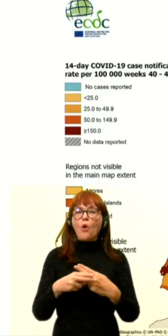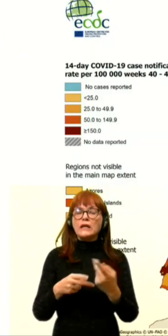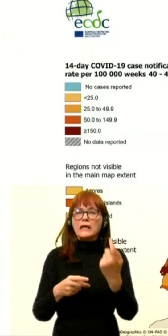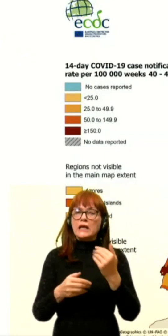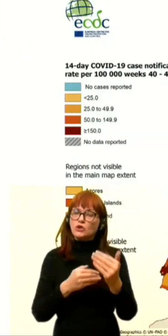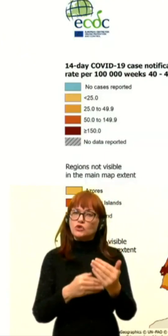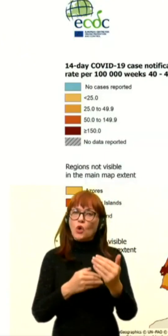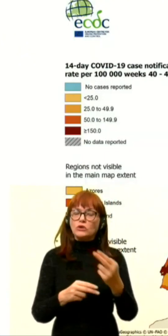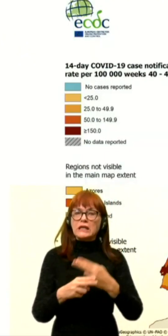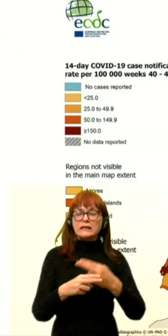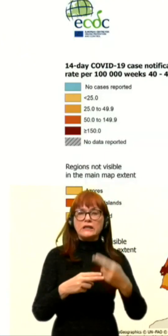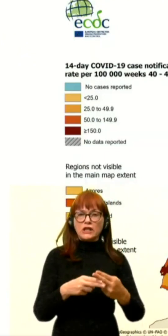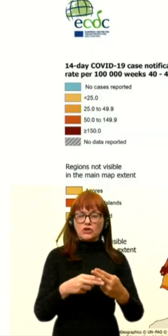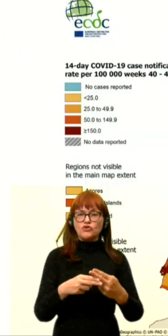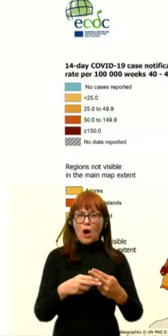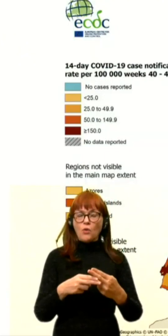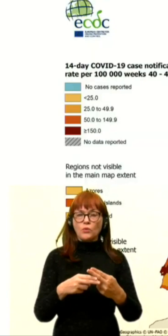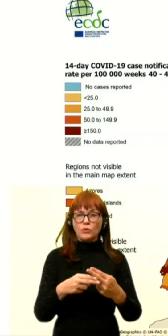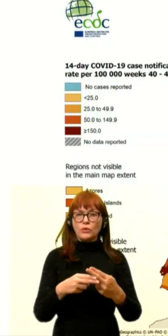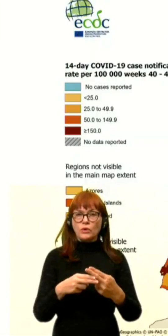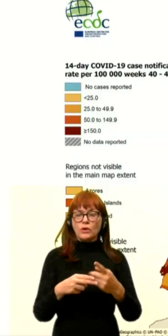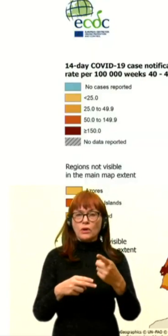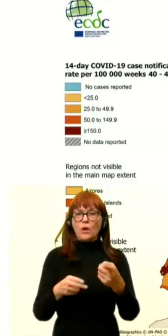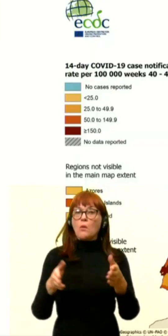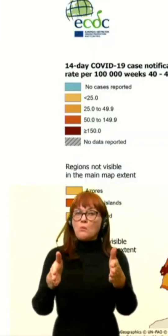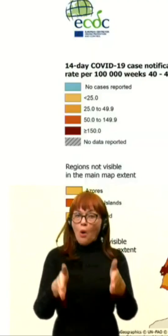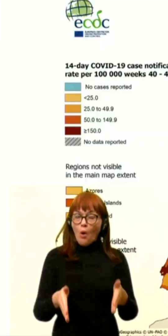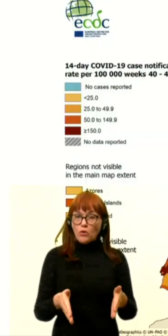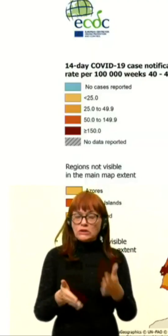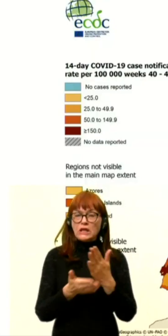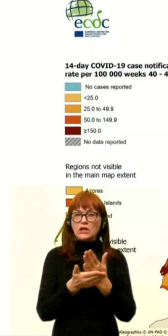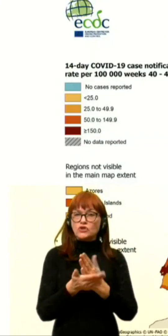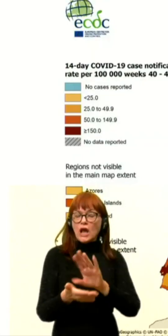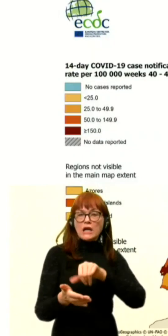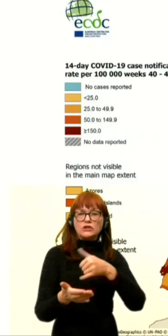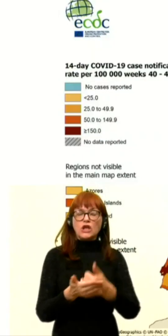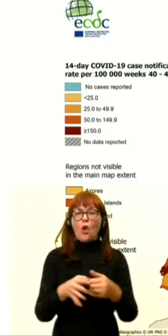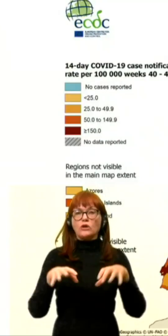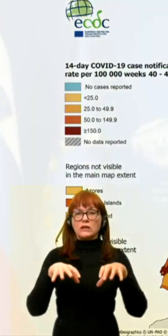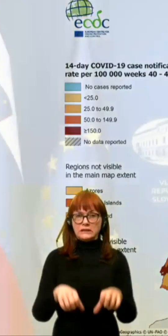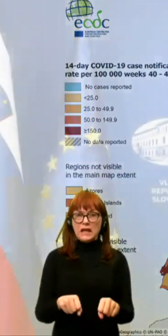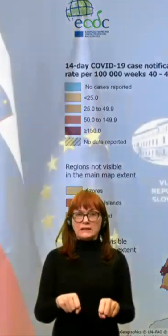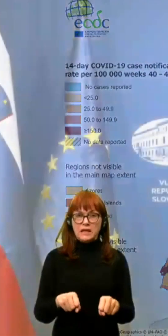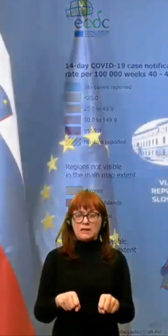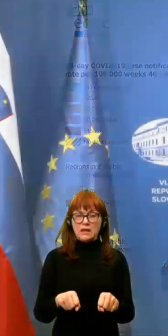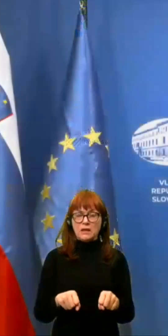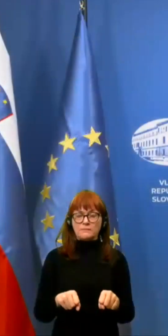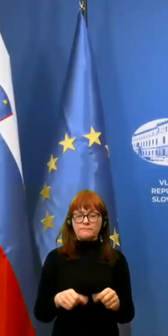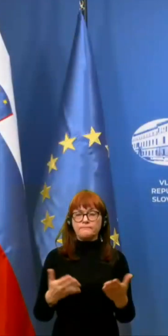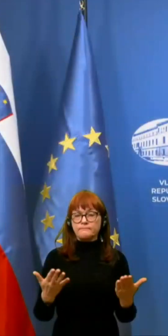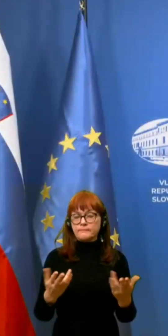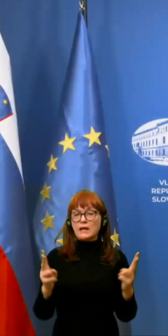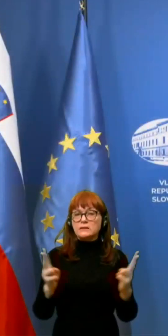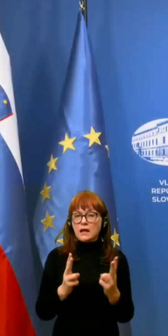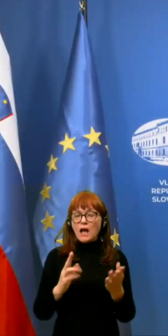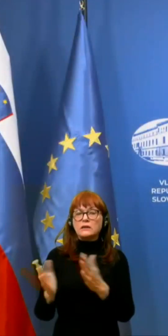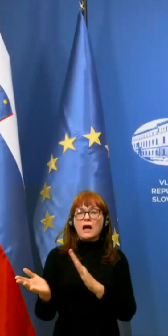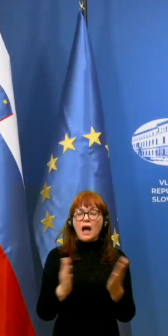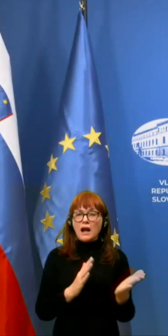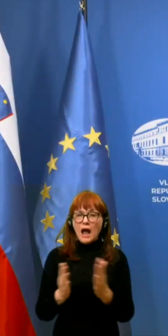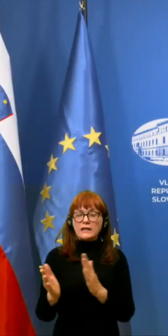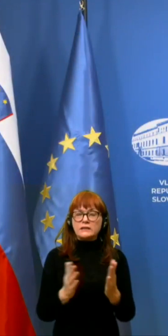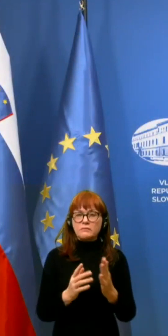sosednih držav, kjer so postelje že v celoti zasedene. Skratke razmere se